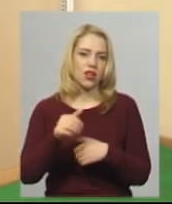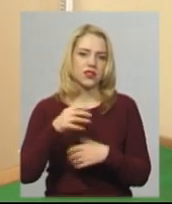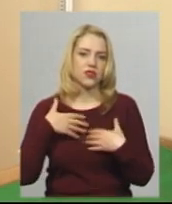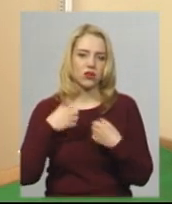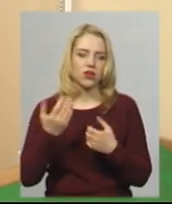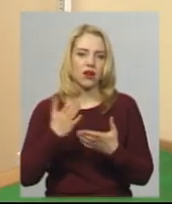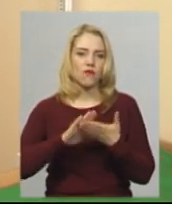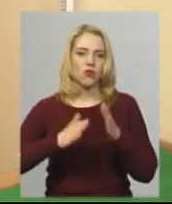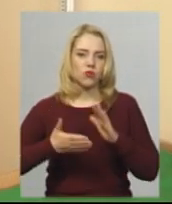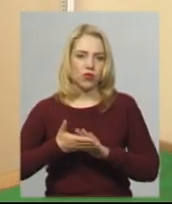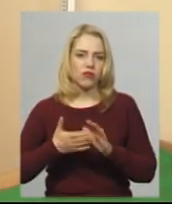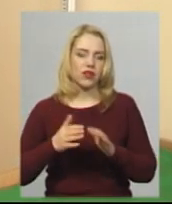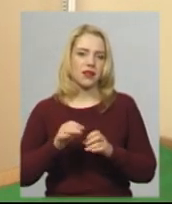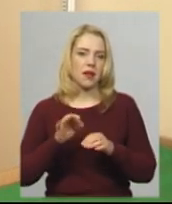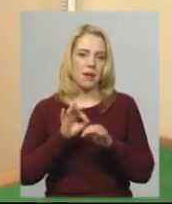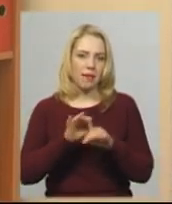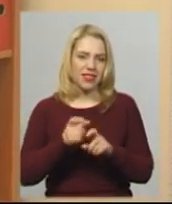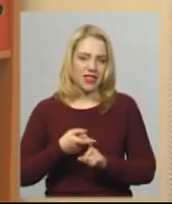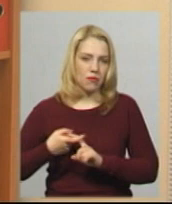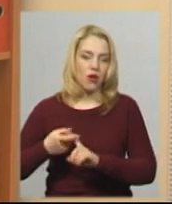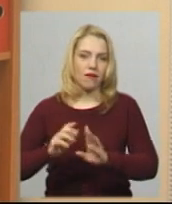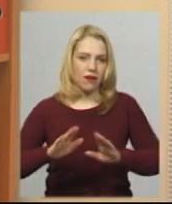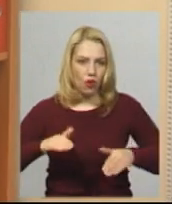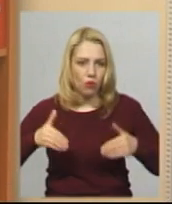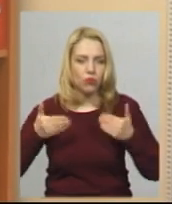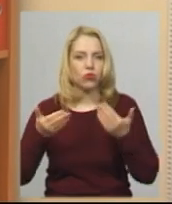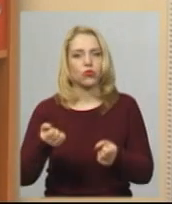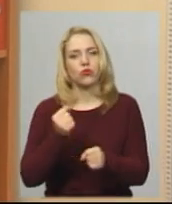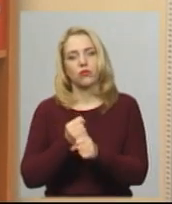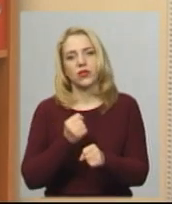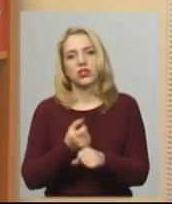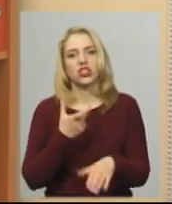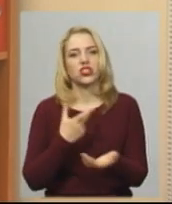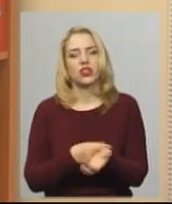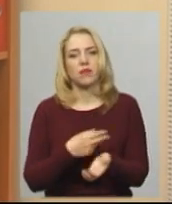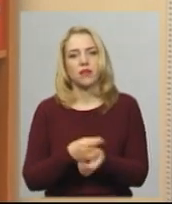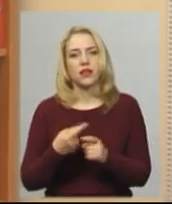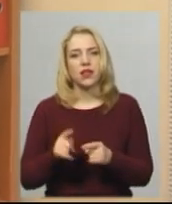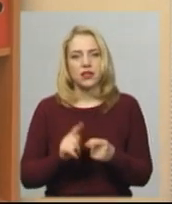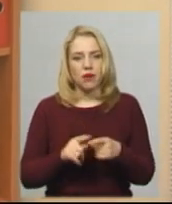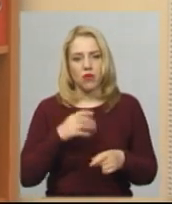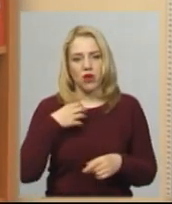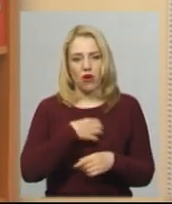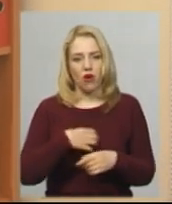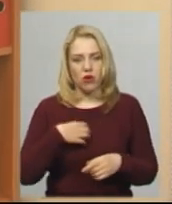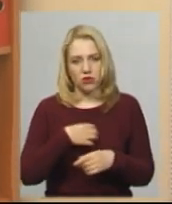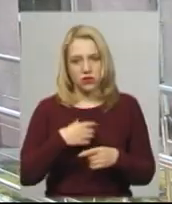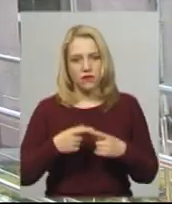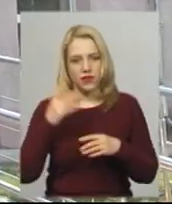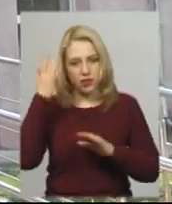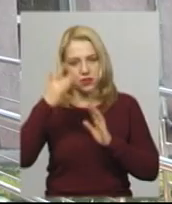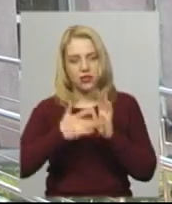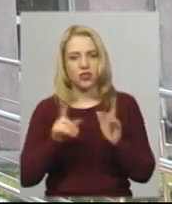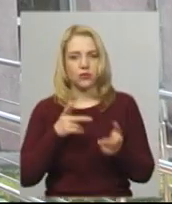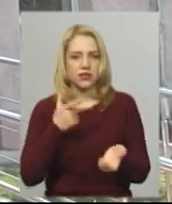пандемії рекомендує робити щеплення. Моя основна ціль – щоб вакцинація стала брендом в нашій країні.